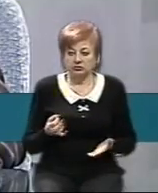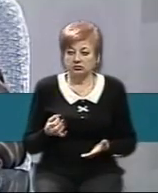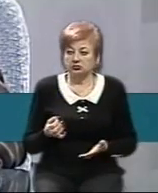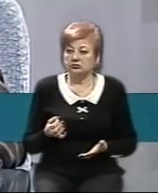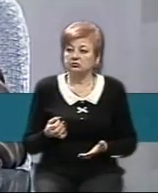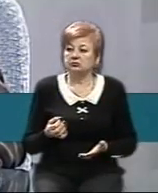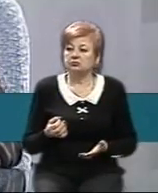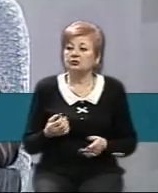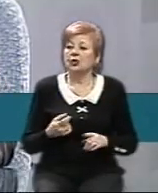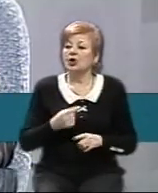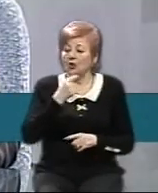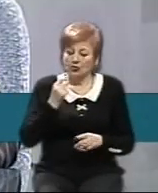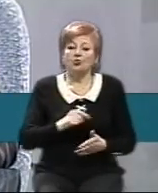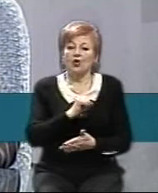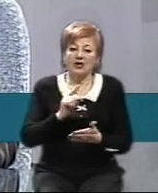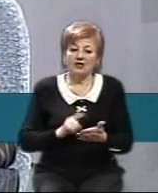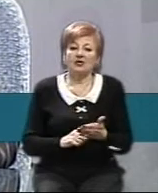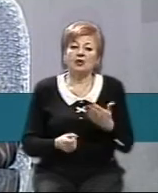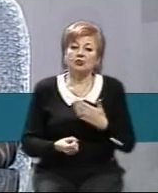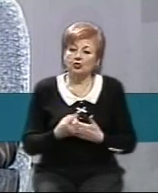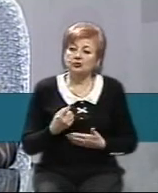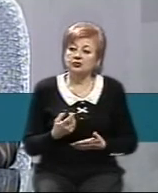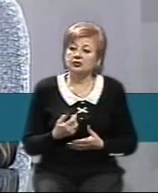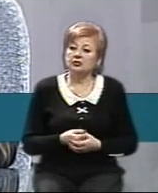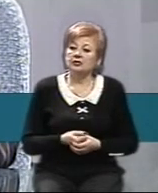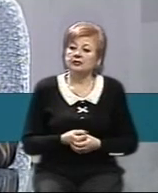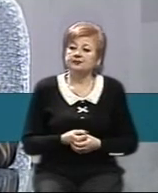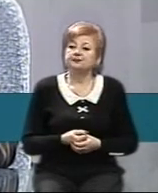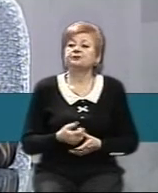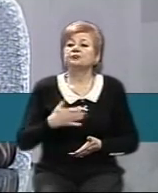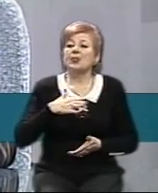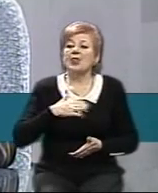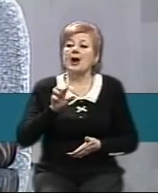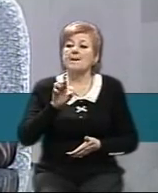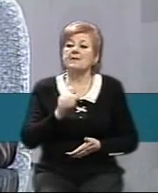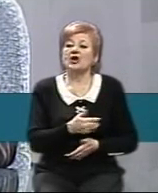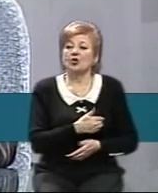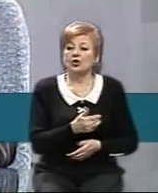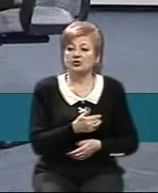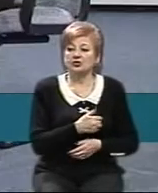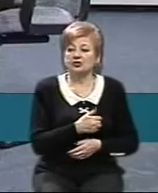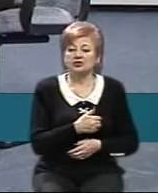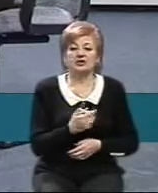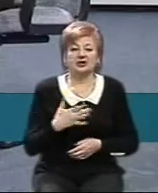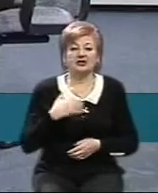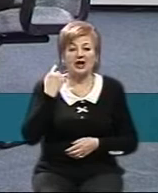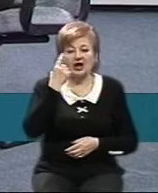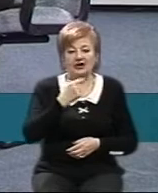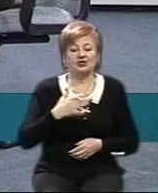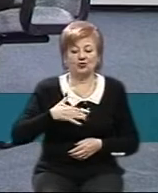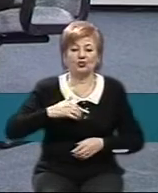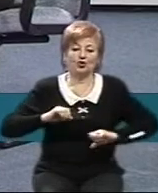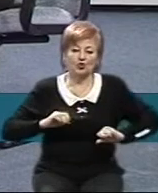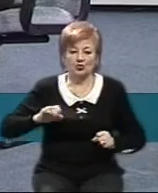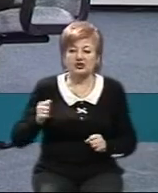чимало запитань до працівників влади. Нам би хотілося, я особисто, і мої побратими